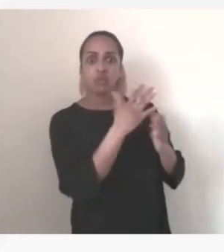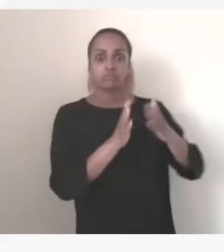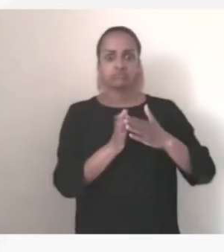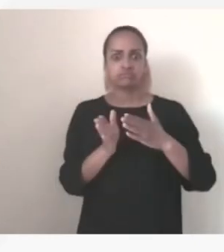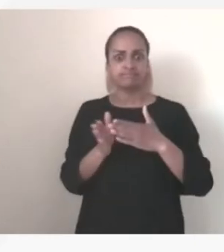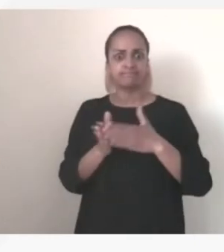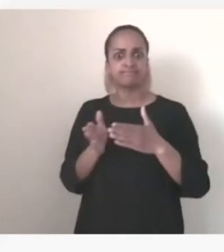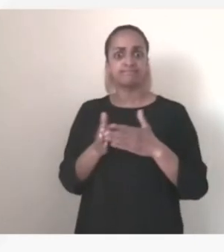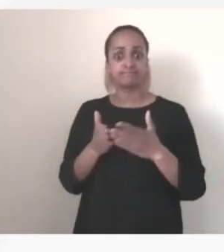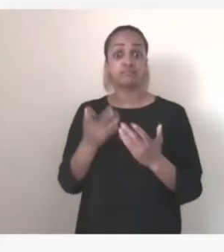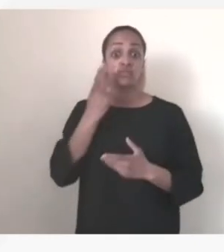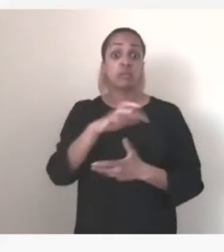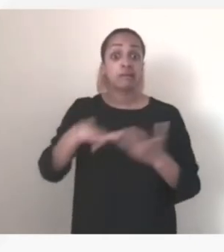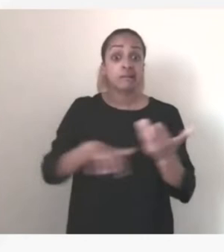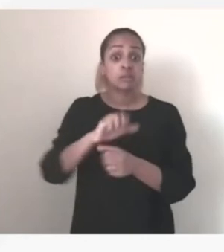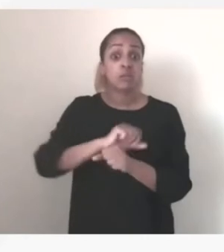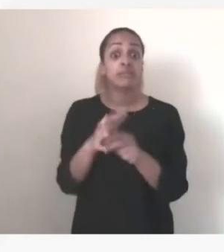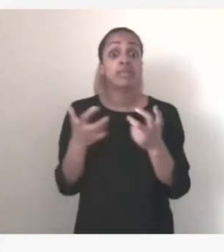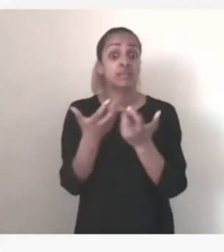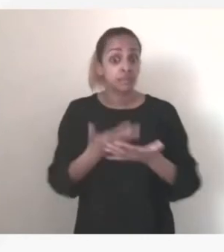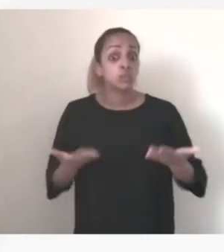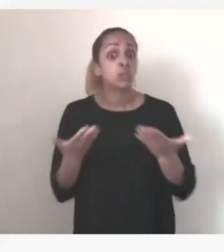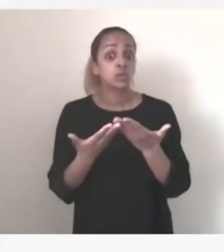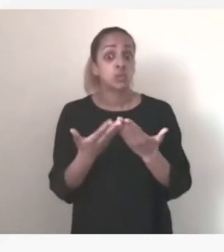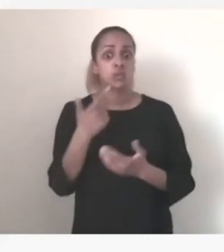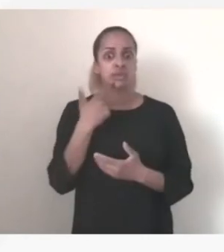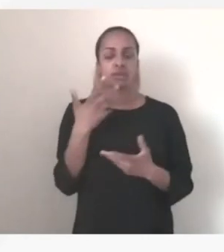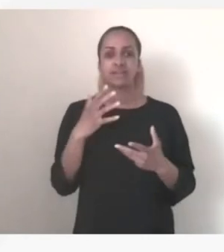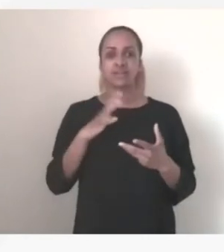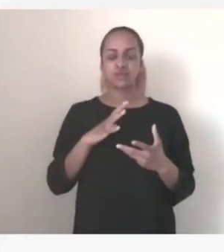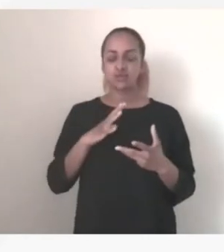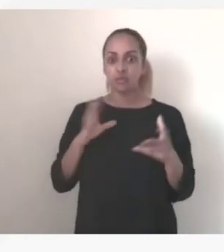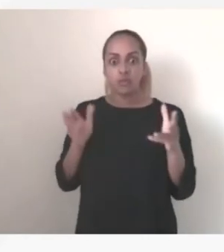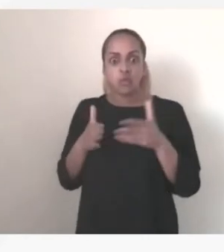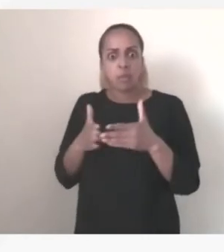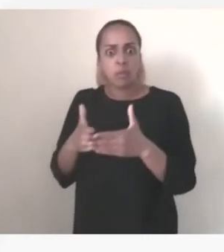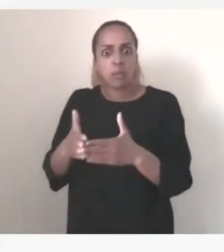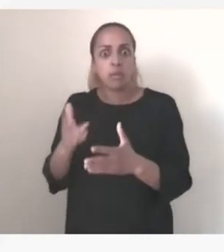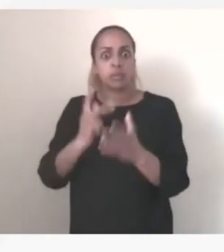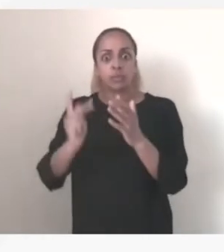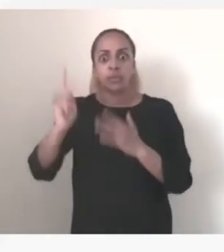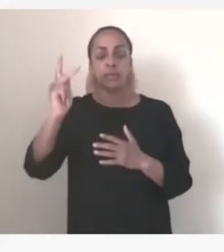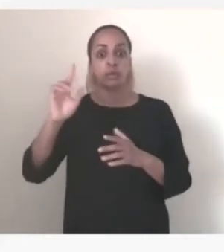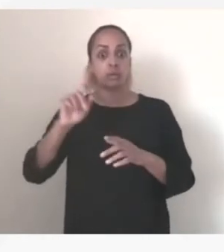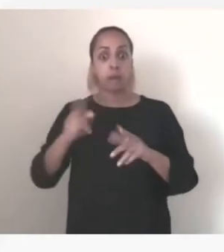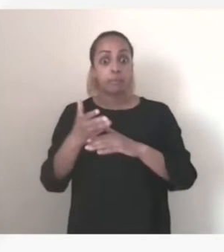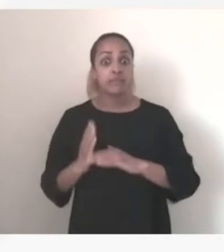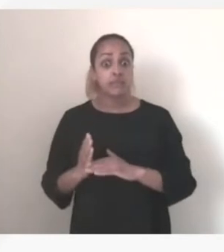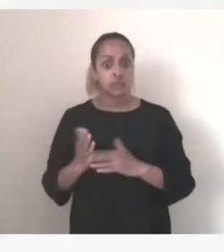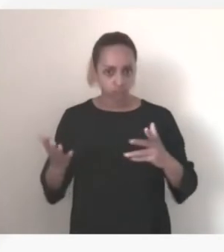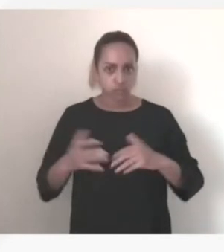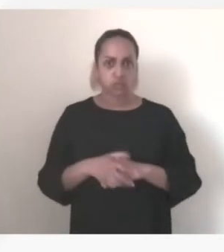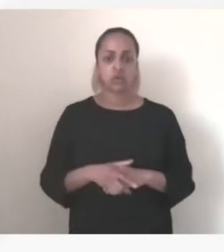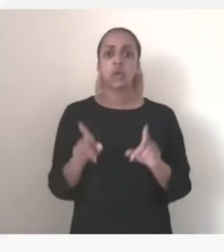notamment pendant la crise du Covid, il y a des charges inattendues qui peuvent émerger sur ces réseaux. C'est évidemment la bonne maîtrise aussi